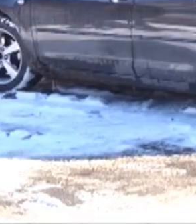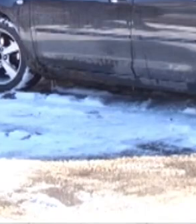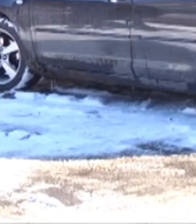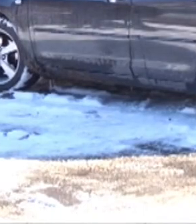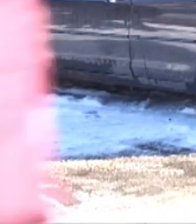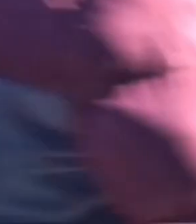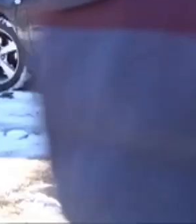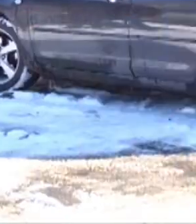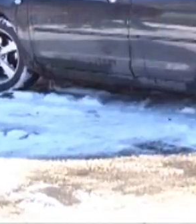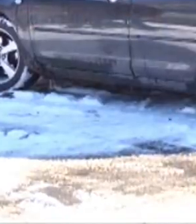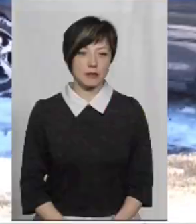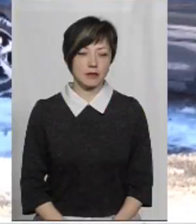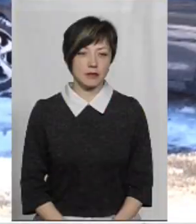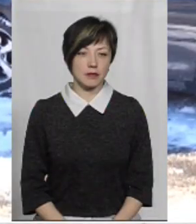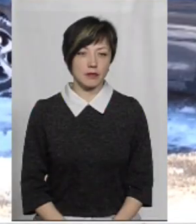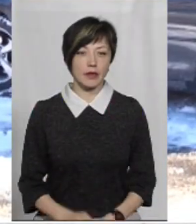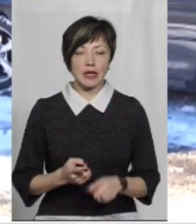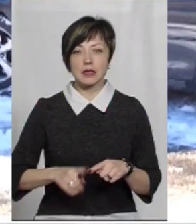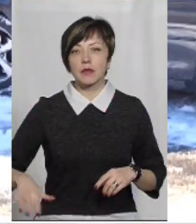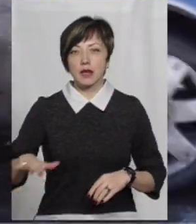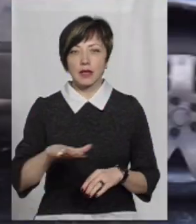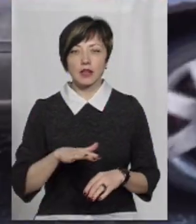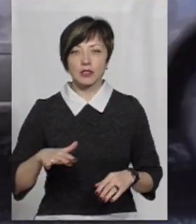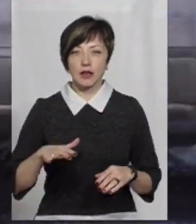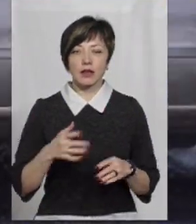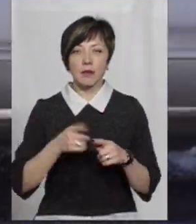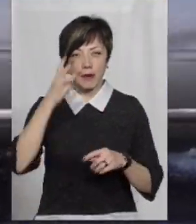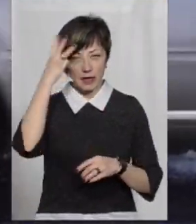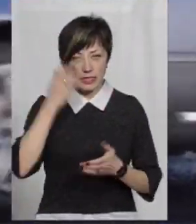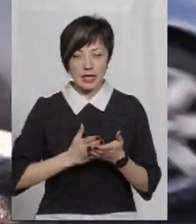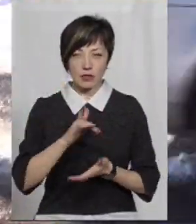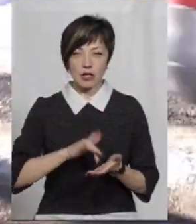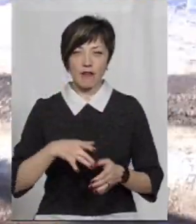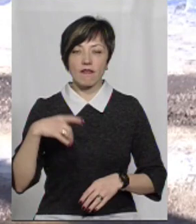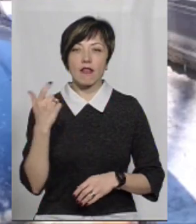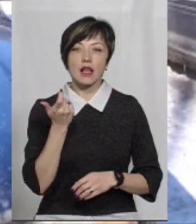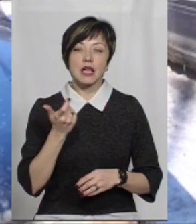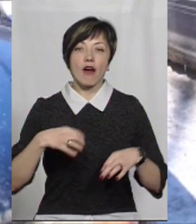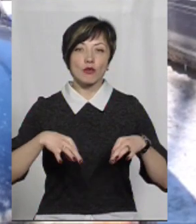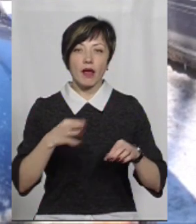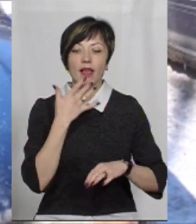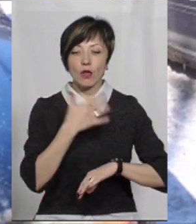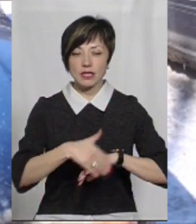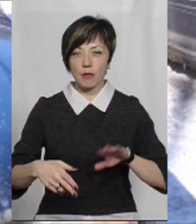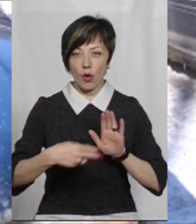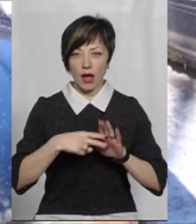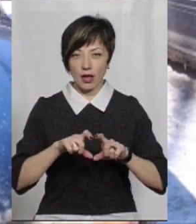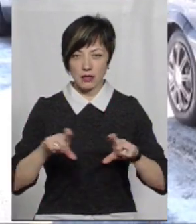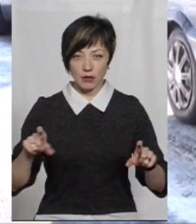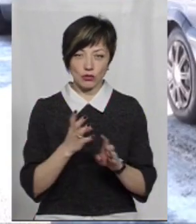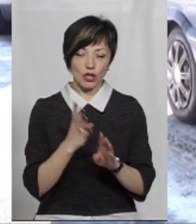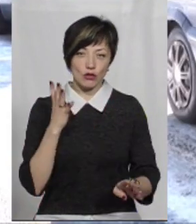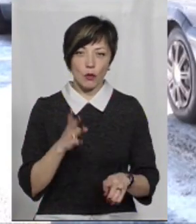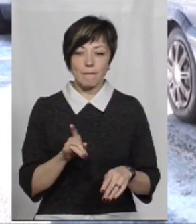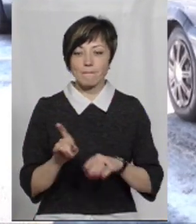Це майданчик на території Хмельницького регіонального сервісного центру, де власники автомобілів з іноземною реєстрацією стають у чергу, аби пройти